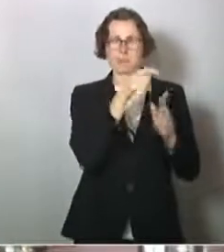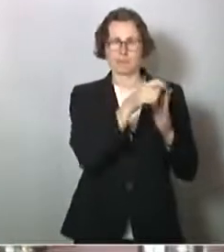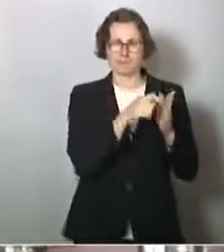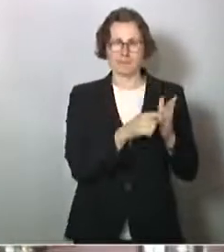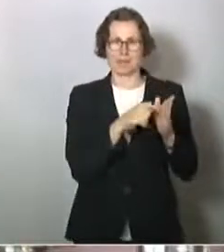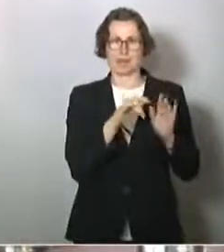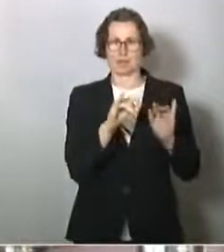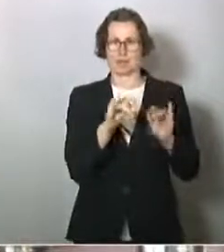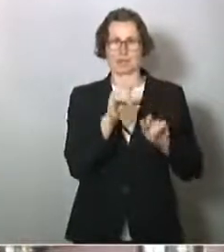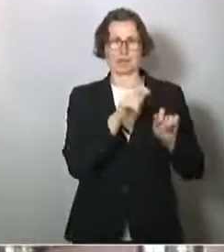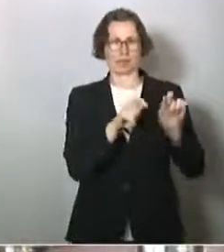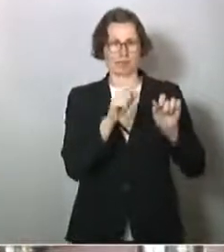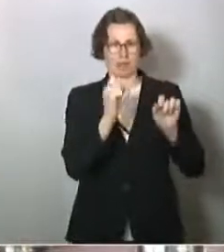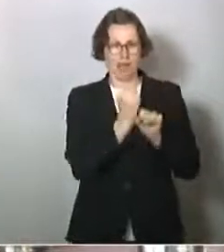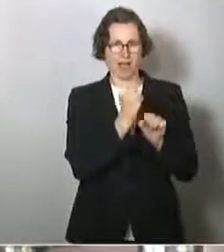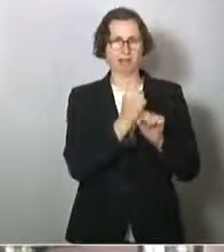unter denen Menschen arbeiten und leben müssen. glaube Untertitelung